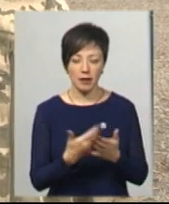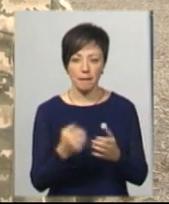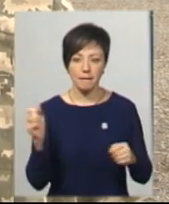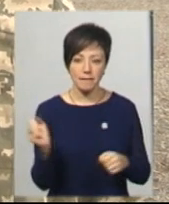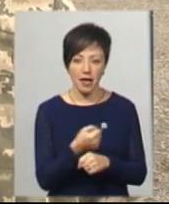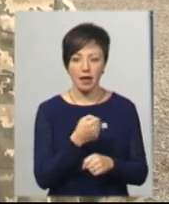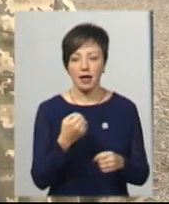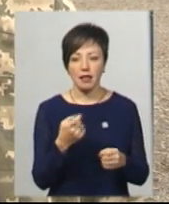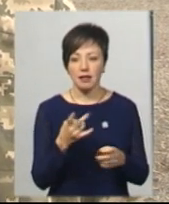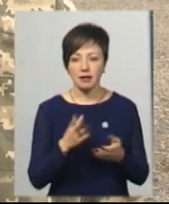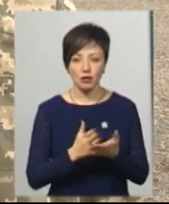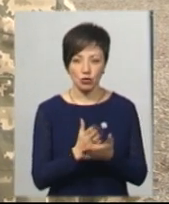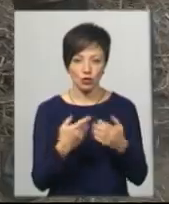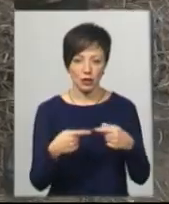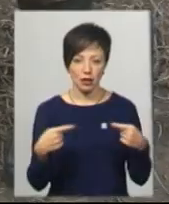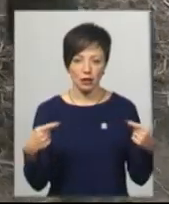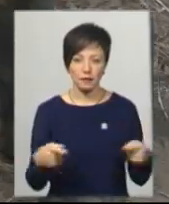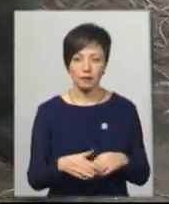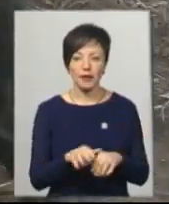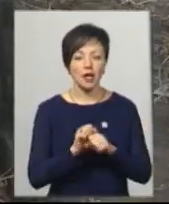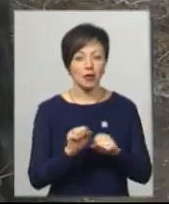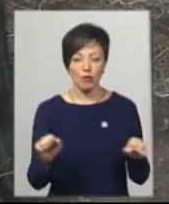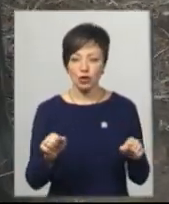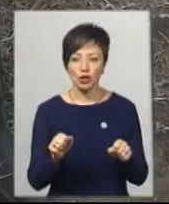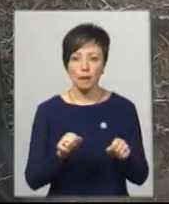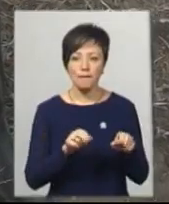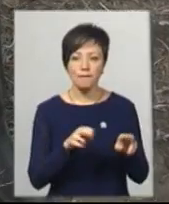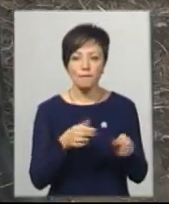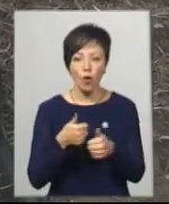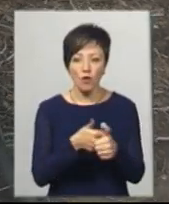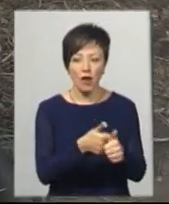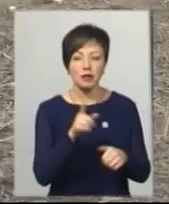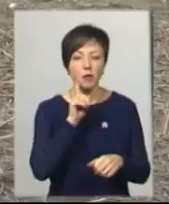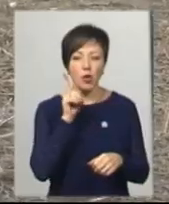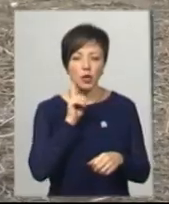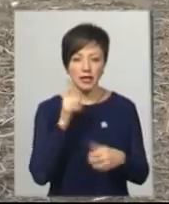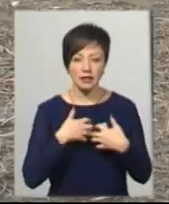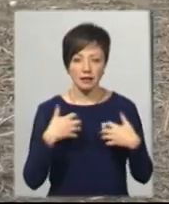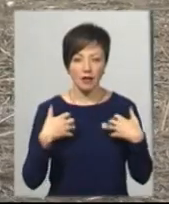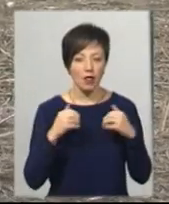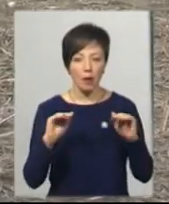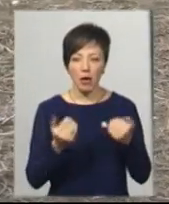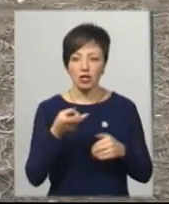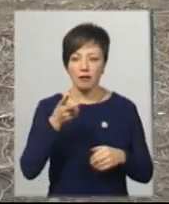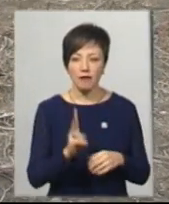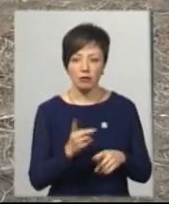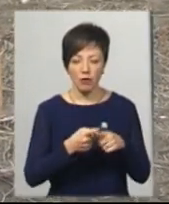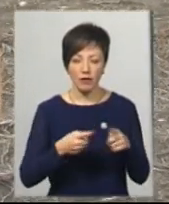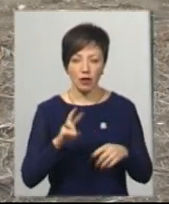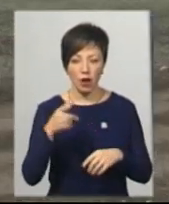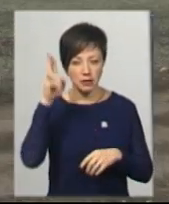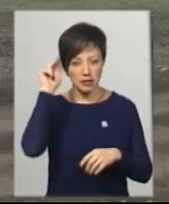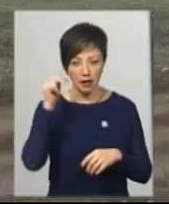є їх незаслужено і так далі. Не можна полювати і на молодих звірів. Заліковий заяць не менше 2,5 кілограмів. Власник